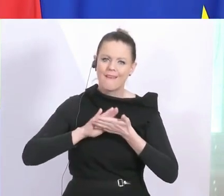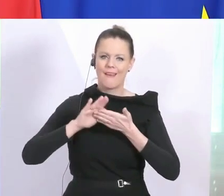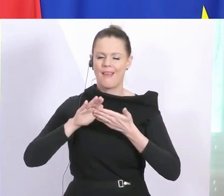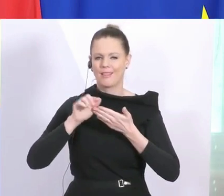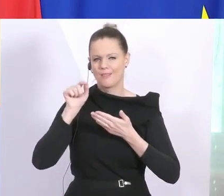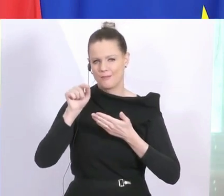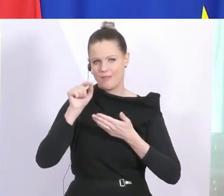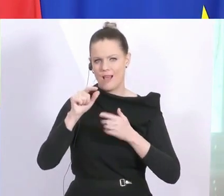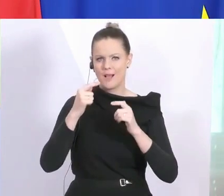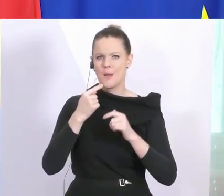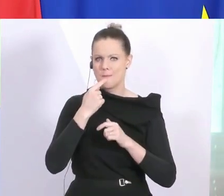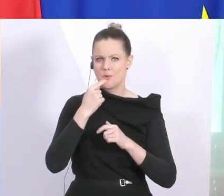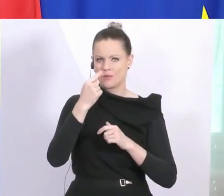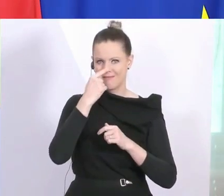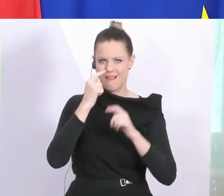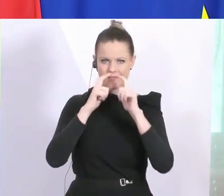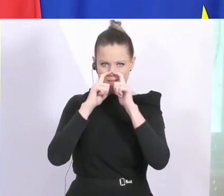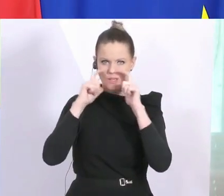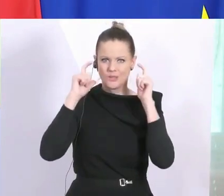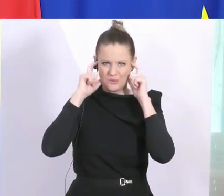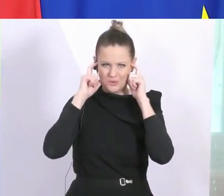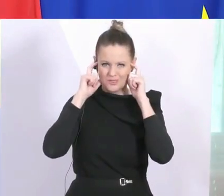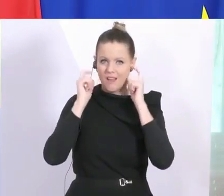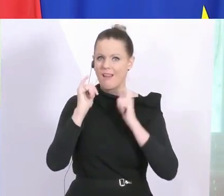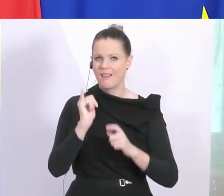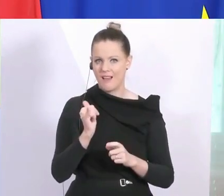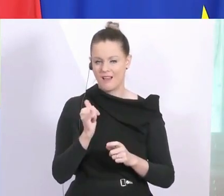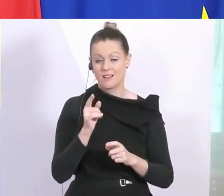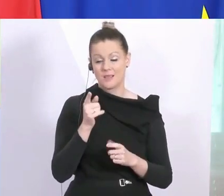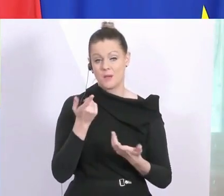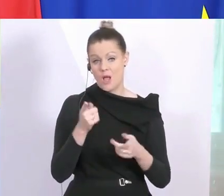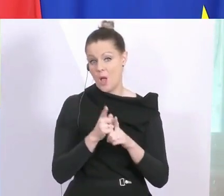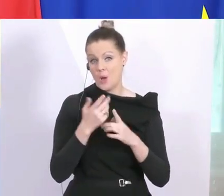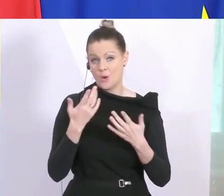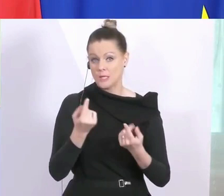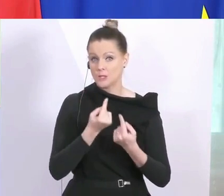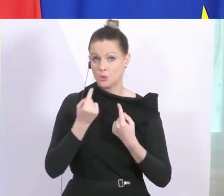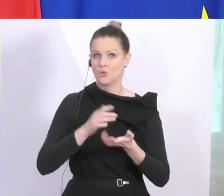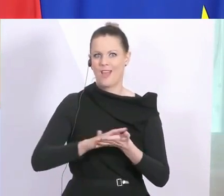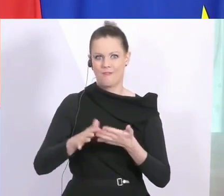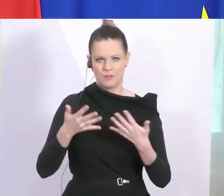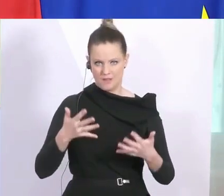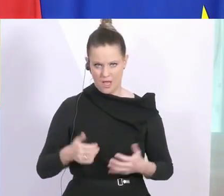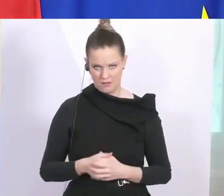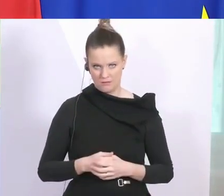Mund-Nasen-Schutz. Aber auch da ist die Situation nicht einfach. Ich bin den Supermärkten sehr